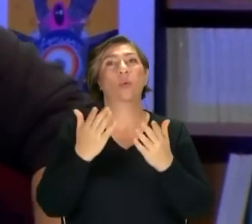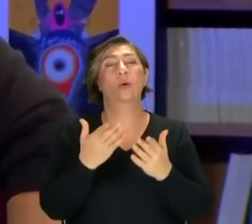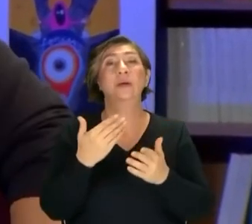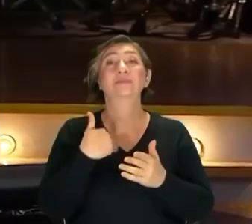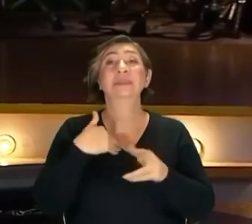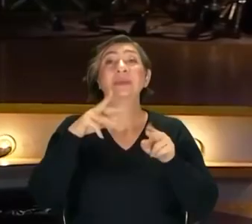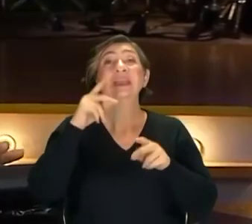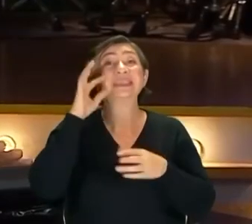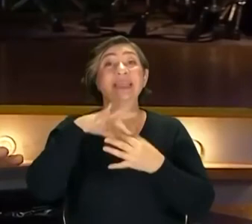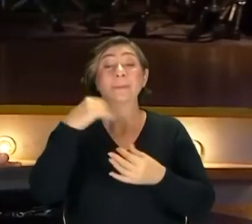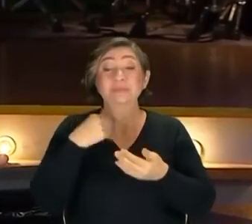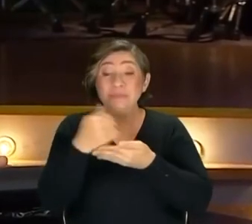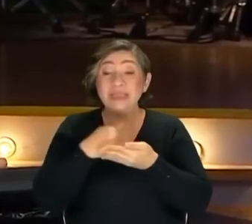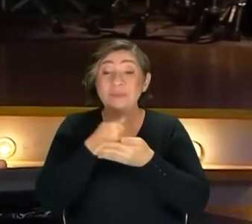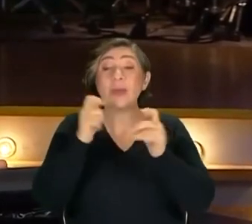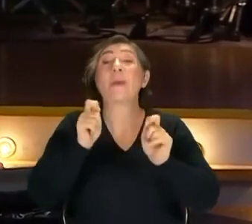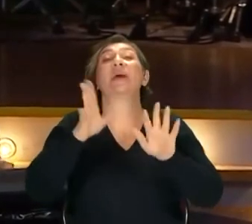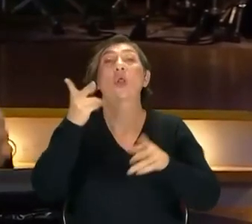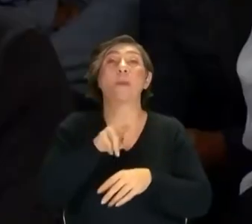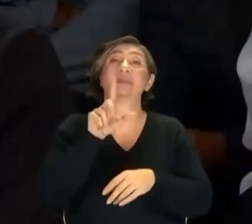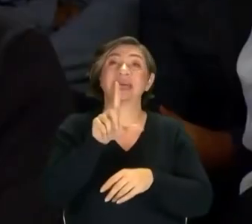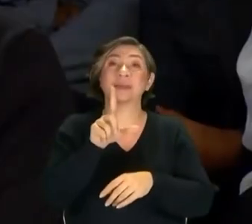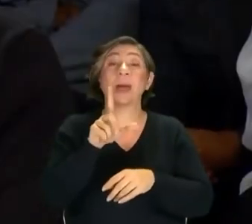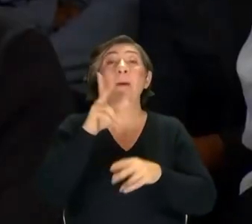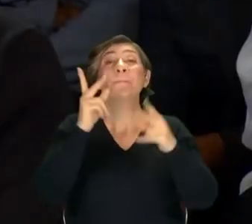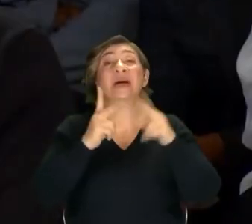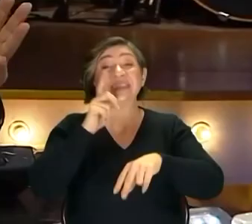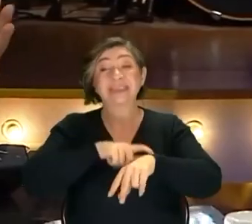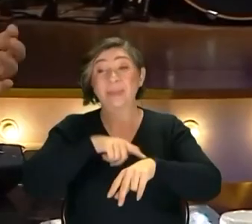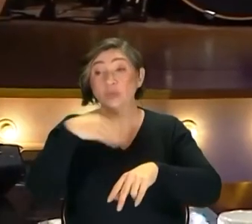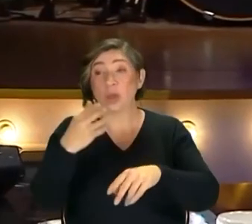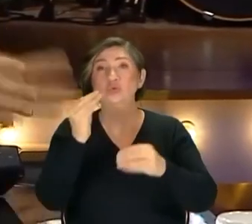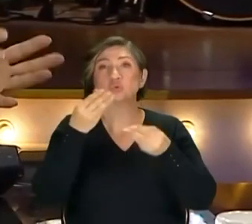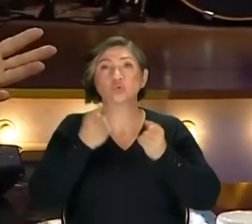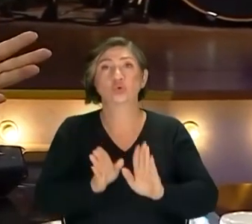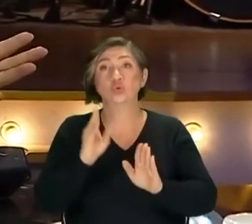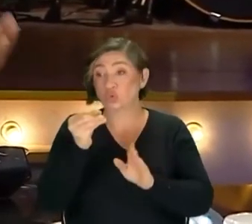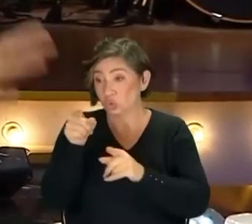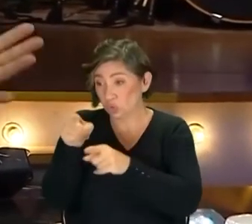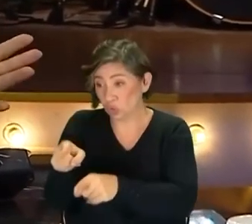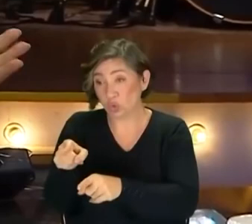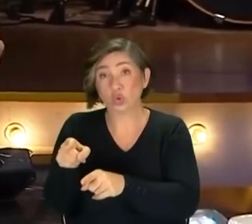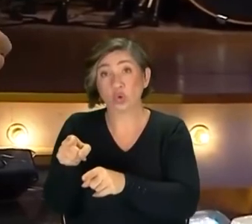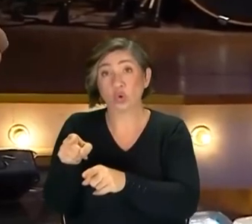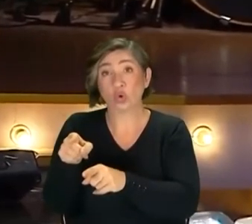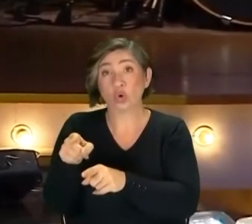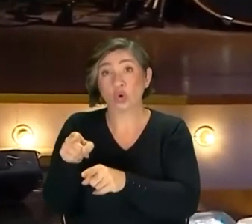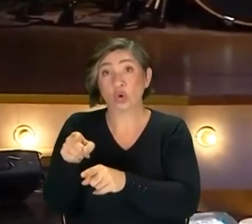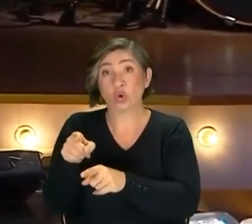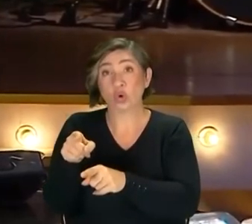Bizim gibi insanlar biz birikim yapamadan ölmeliyiz. Kesinlikle. Çünkü belli bir tarihte çocuk yapmalıyız. Bir defa çocuk, çocuk